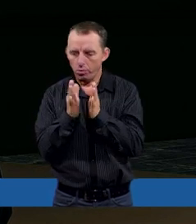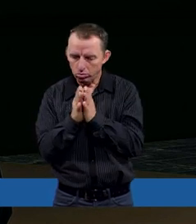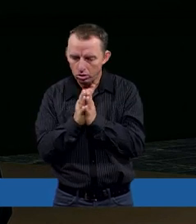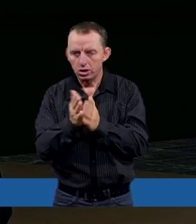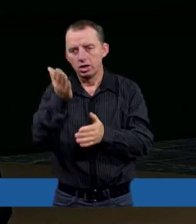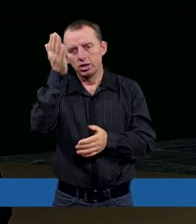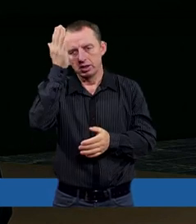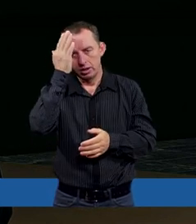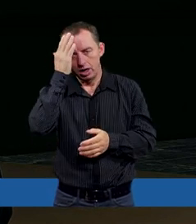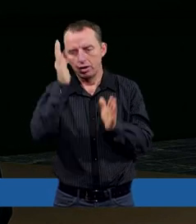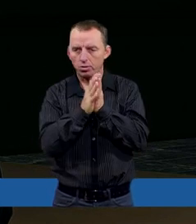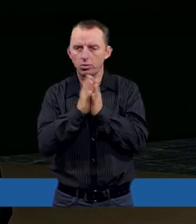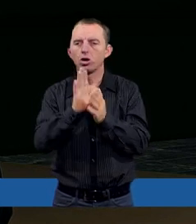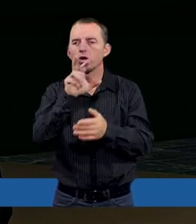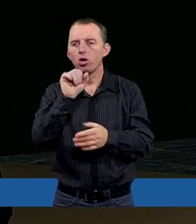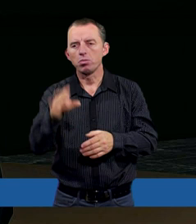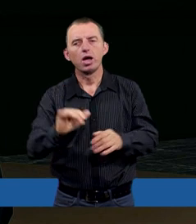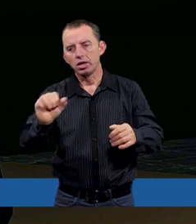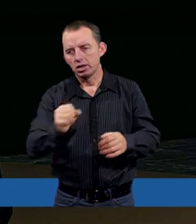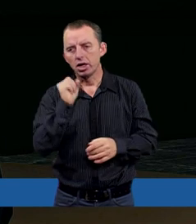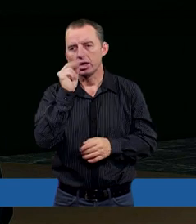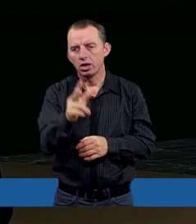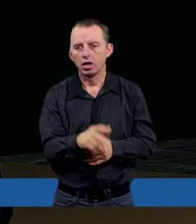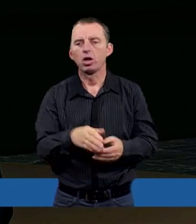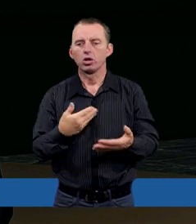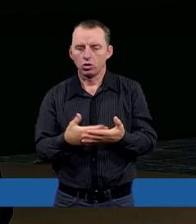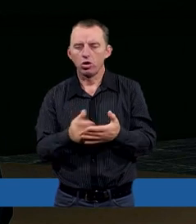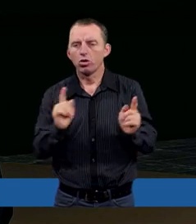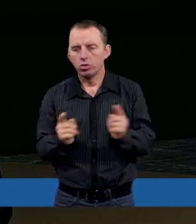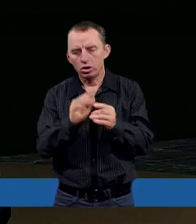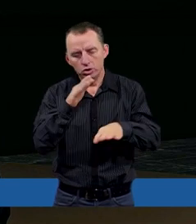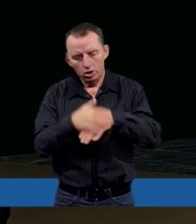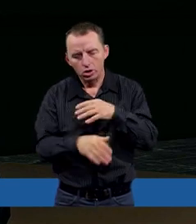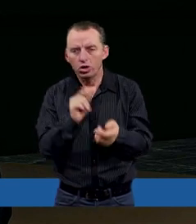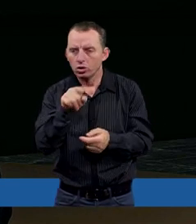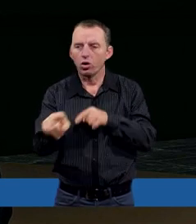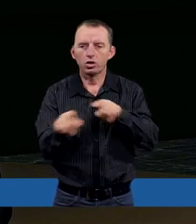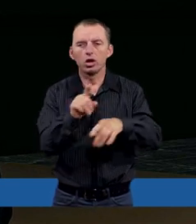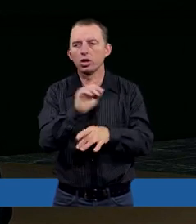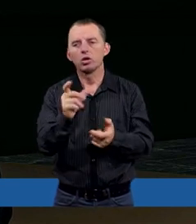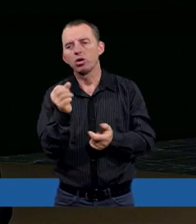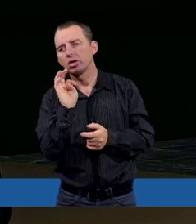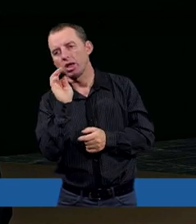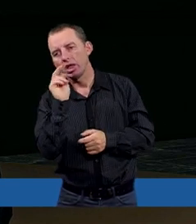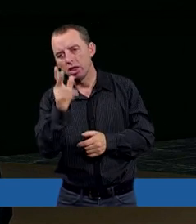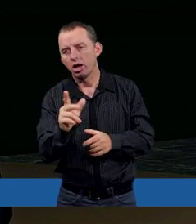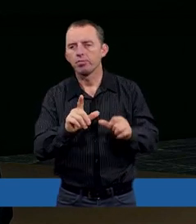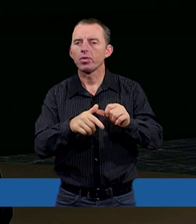znali pobożność również Chioba, jednak skoro spotkało go nieszczęście, to znaczy, że coś nie tak.